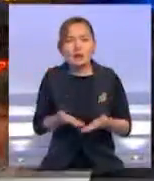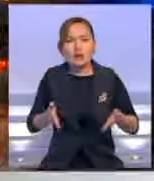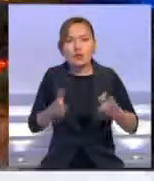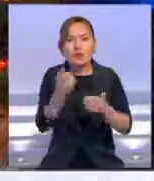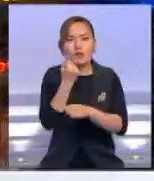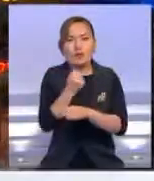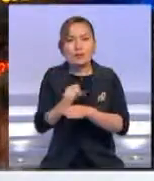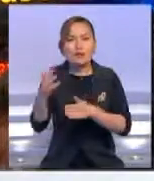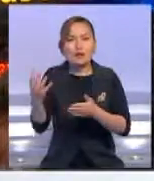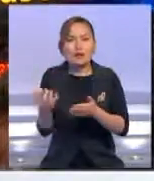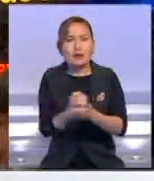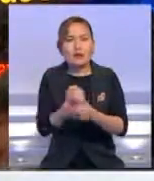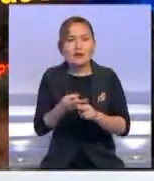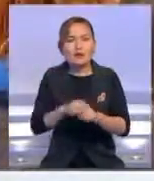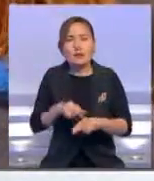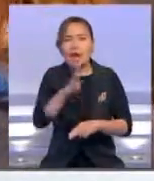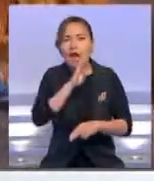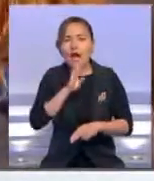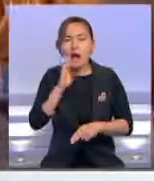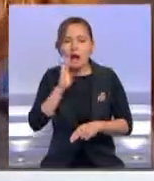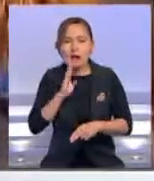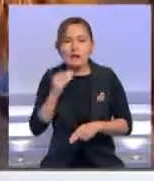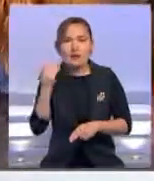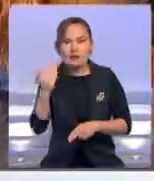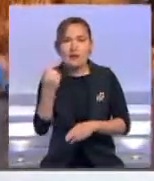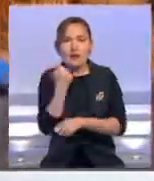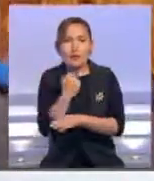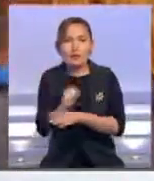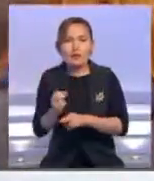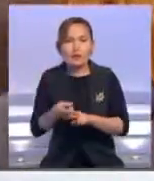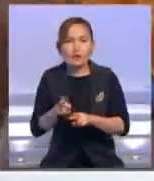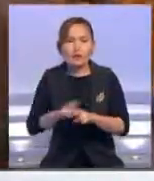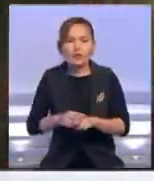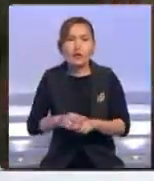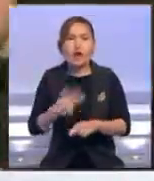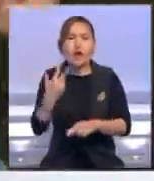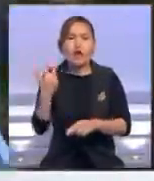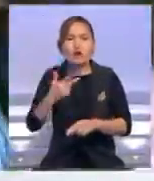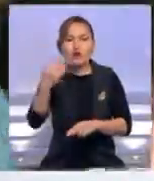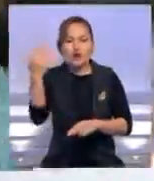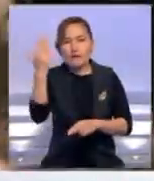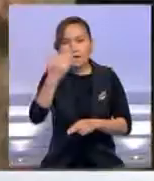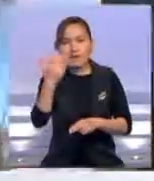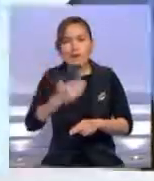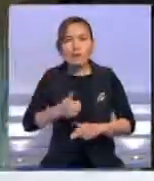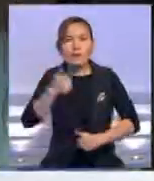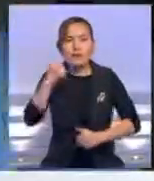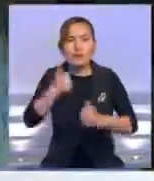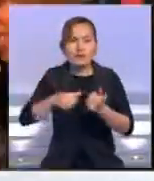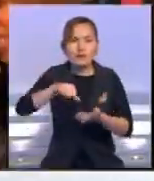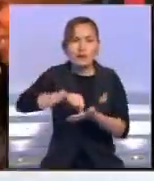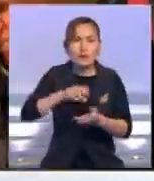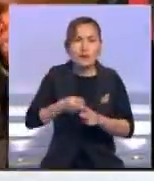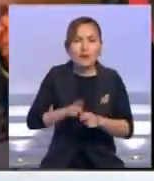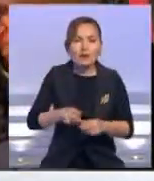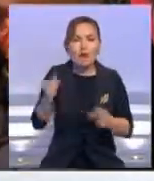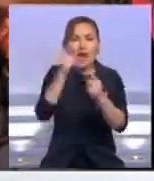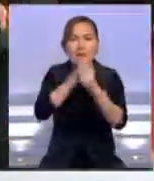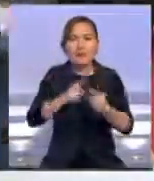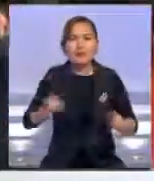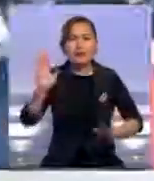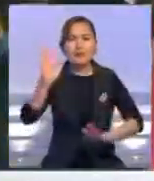Берлин Алиның жегінпаза еледен болу отыр. Ал күміс айу жүлдесі бірден үш филімге ұсынылды. Ол Мексиканың режиссердің